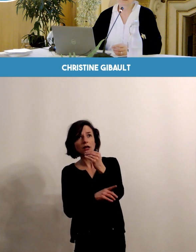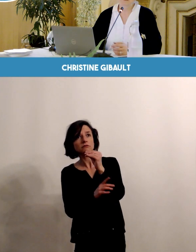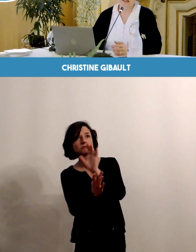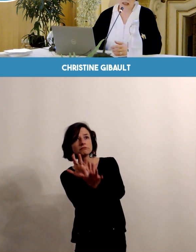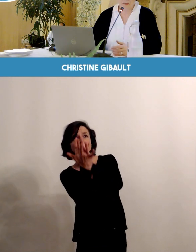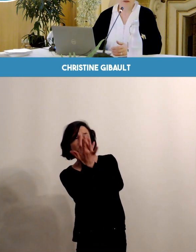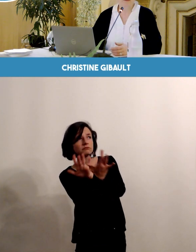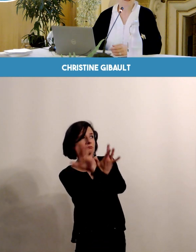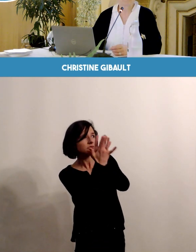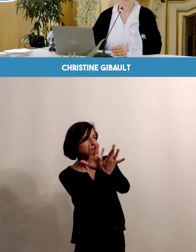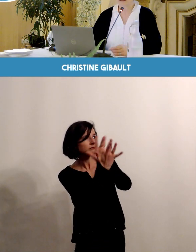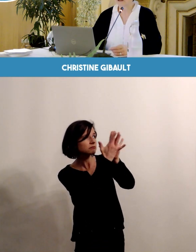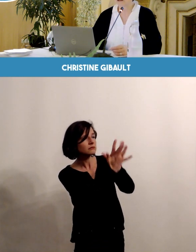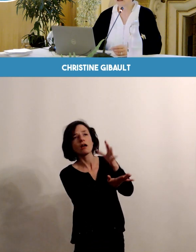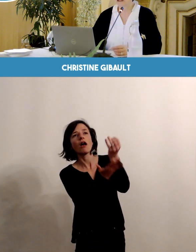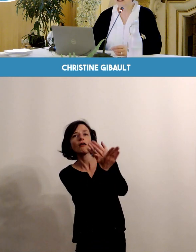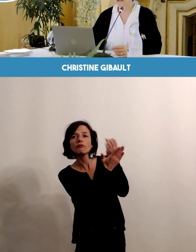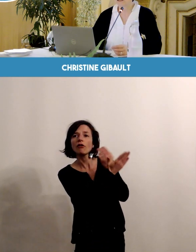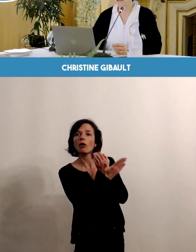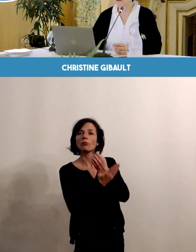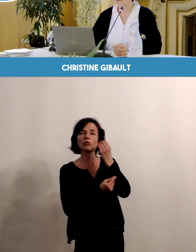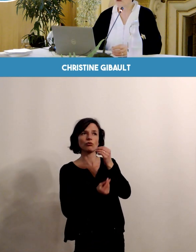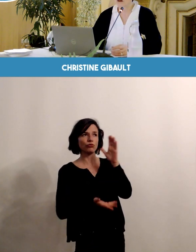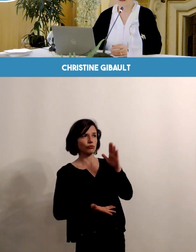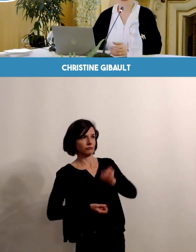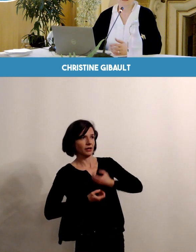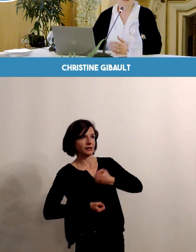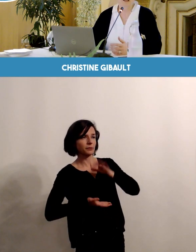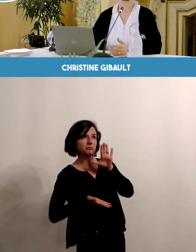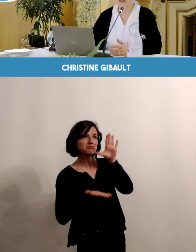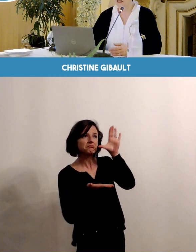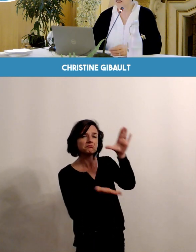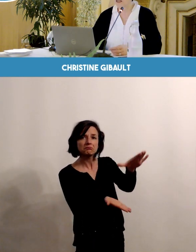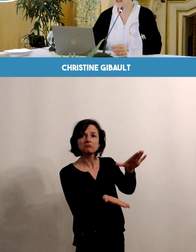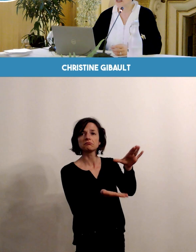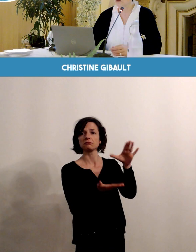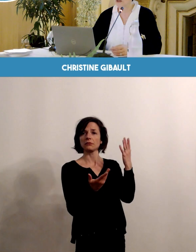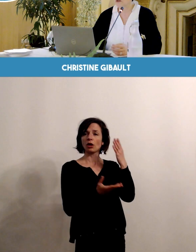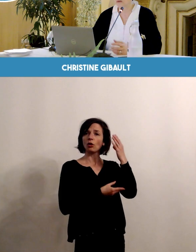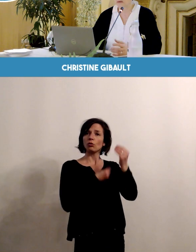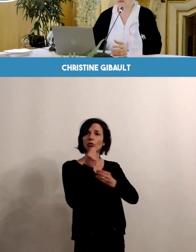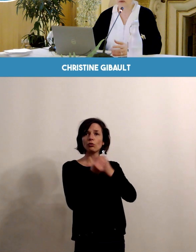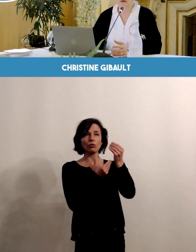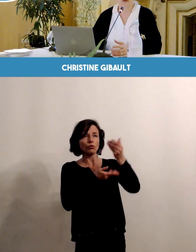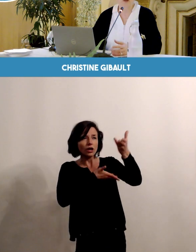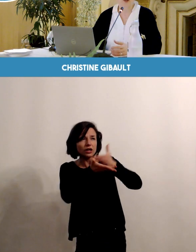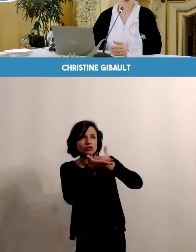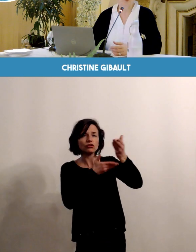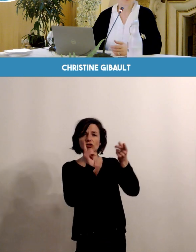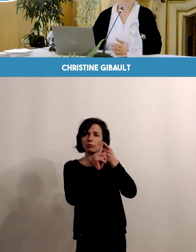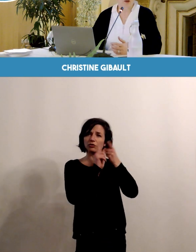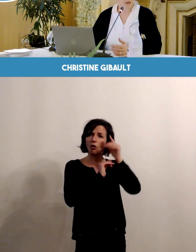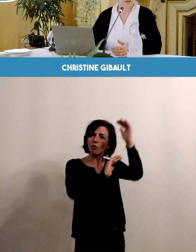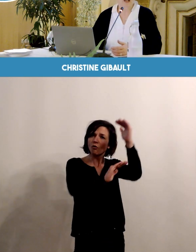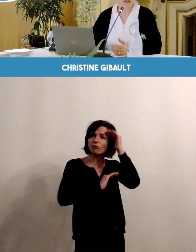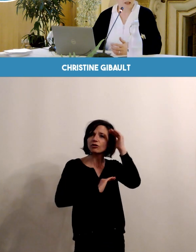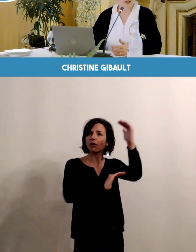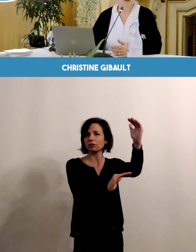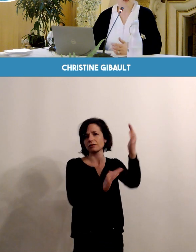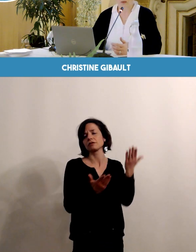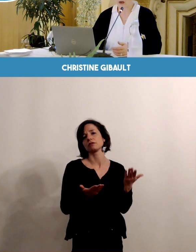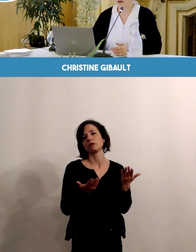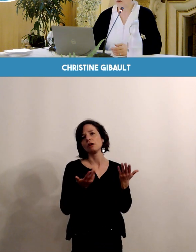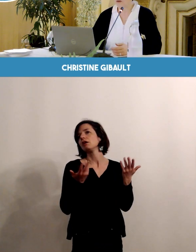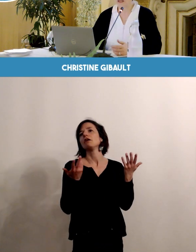auprès de qui s'exprimer, et également avec qui échanger et tisser une relation de confiance. Voilà, pouvoir